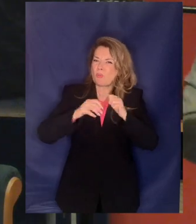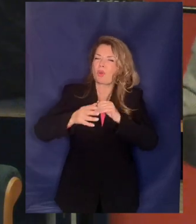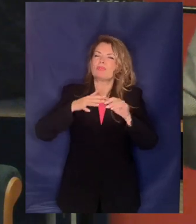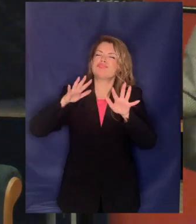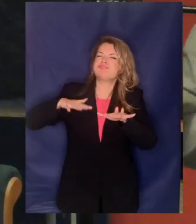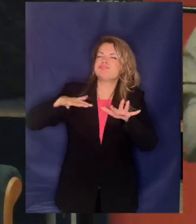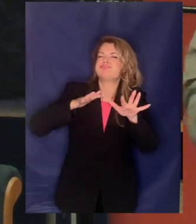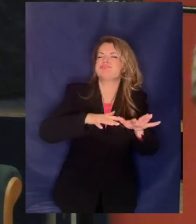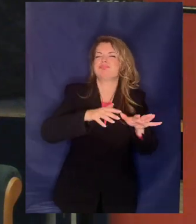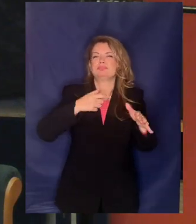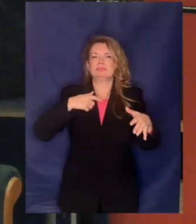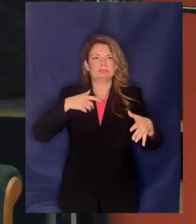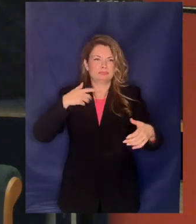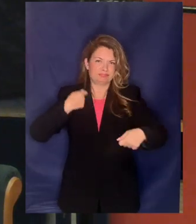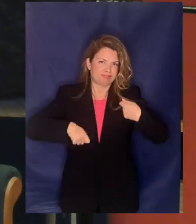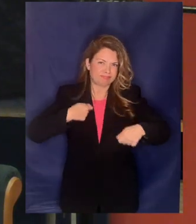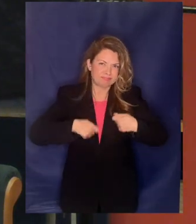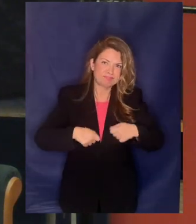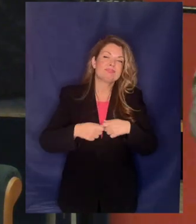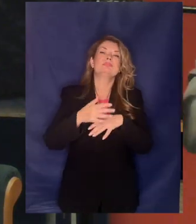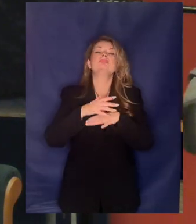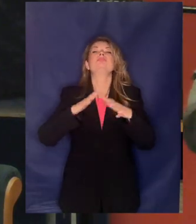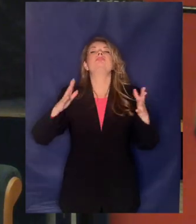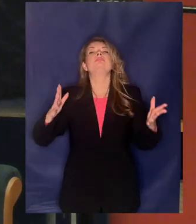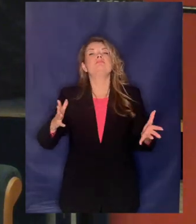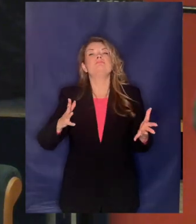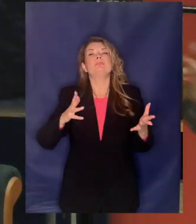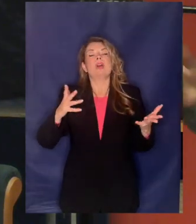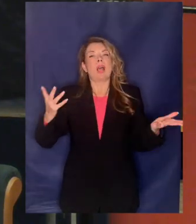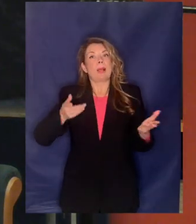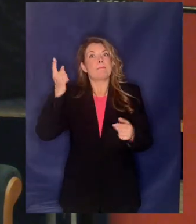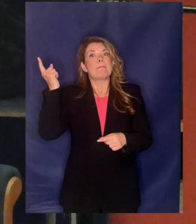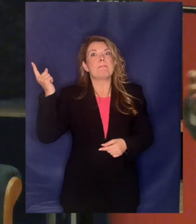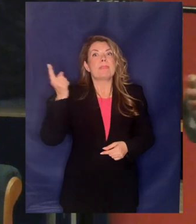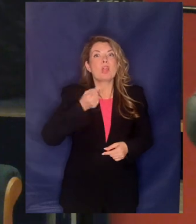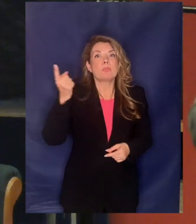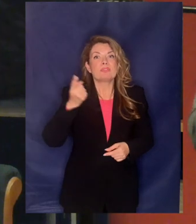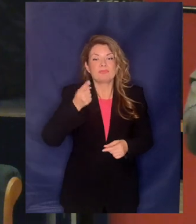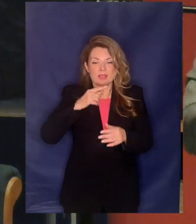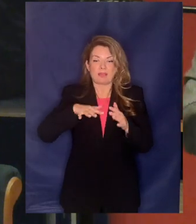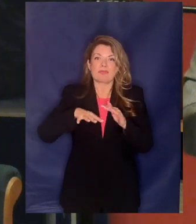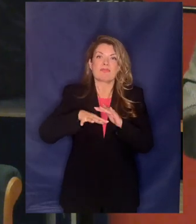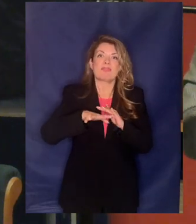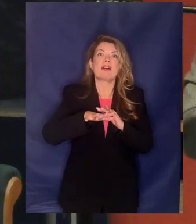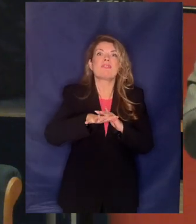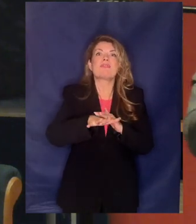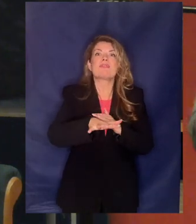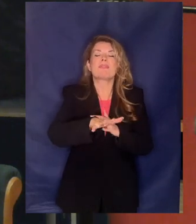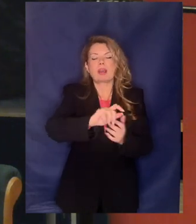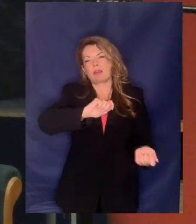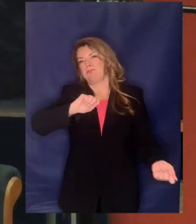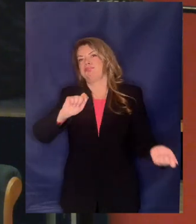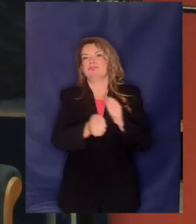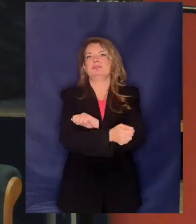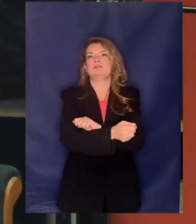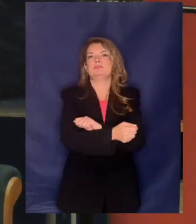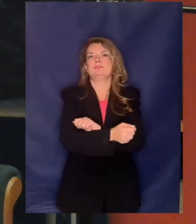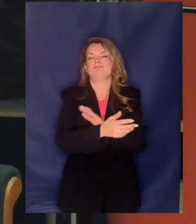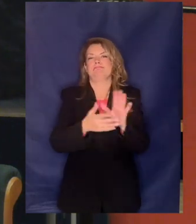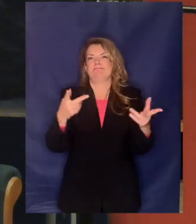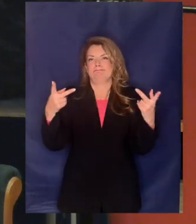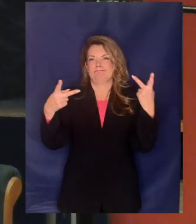πολιτική παρέμβαση ανατρεπόμαστε παρότι είχαμε την πλειοψηφία στο συνέδριο της νομοσπονδίας και τότε